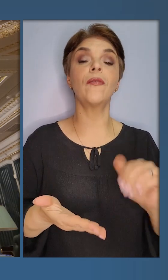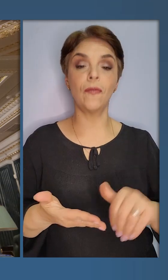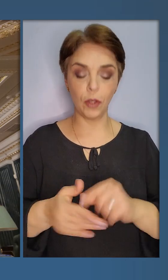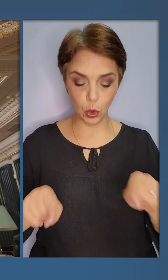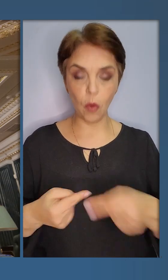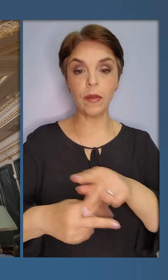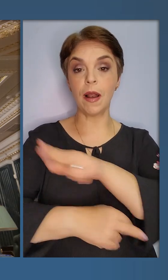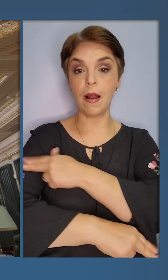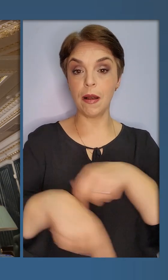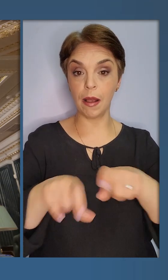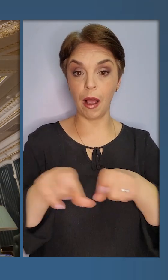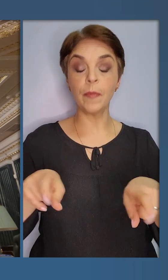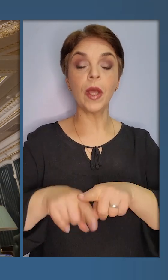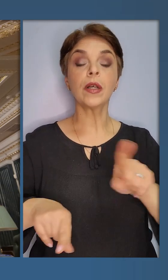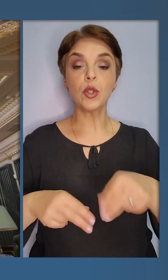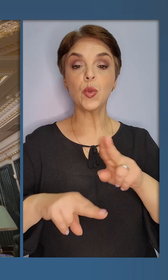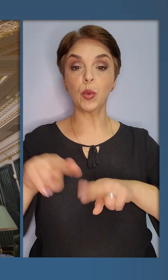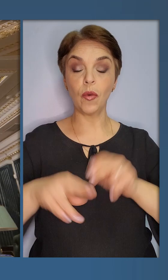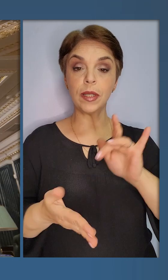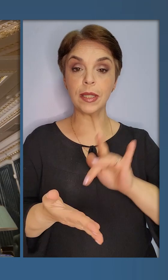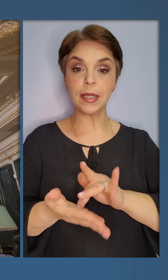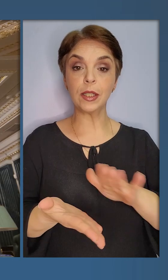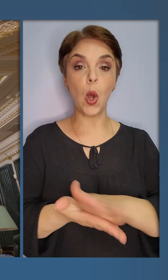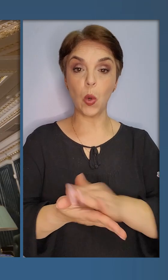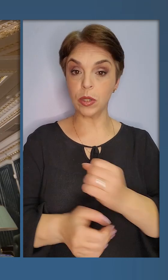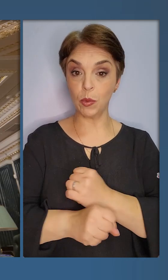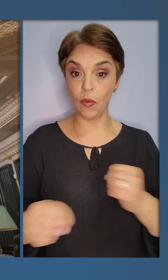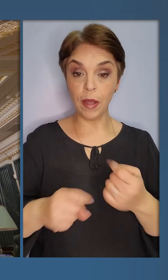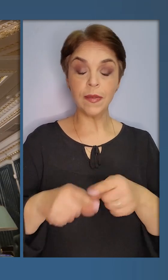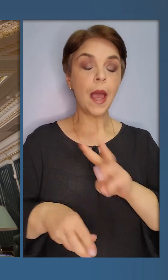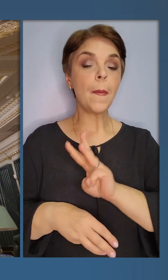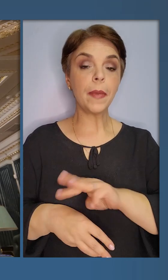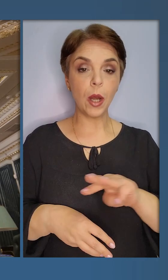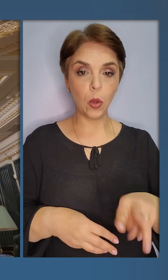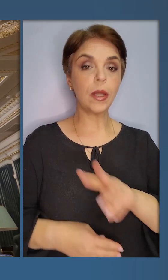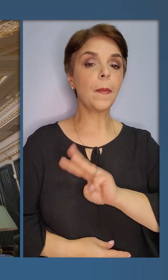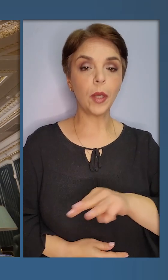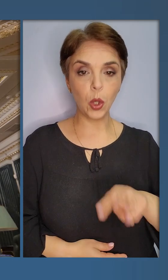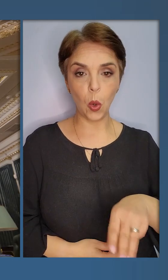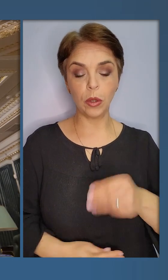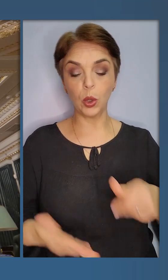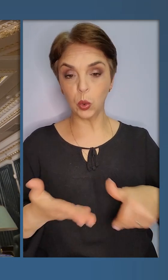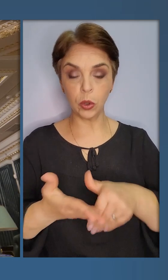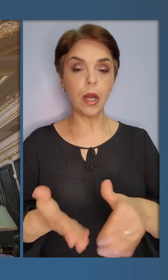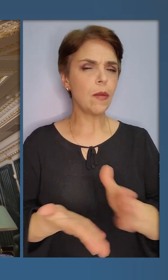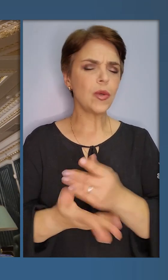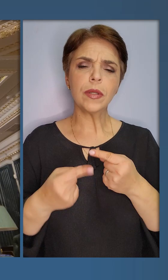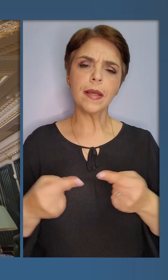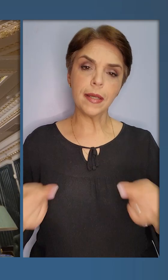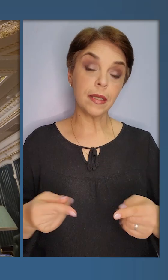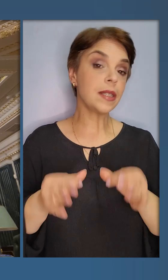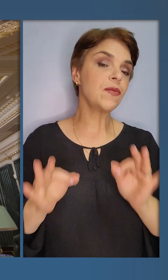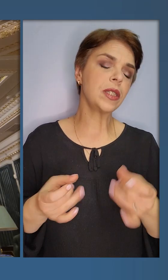відновлені лікарні, а також збудований центр розмінування. Це все мільйони, мільйони донорів абсолютно